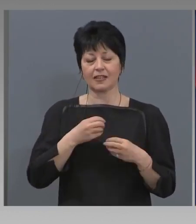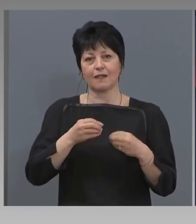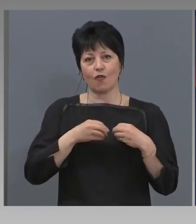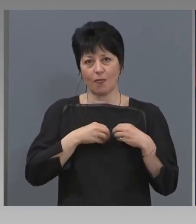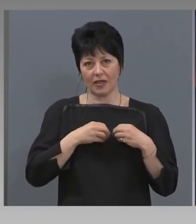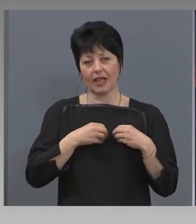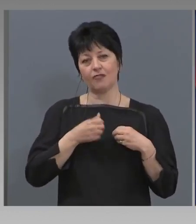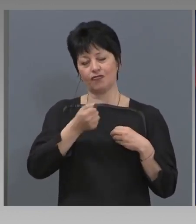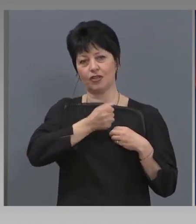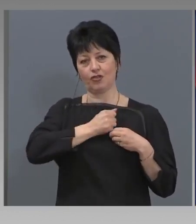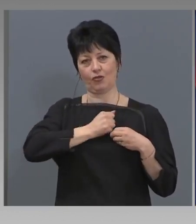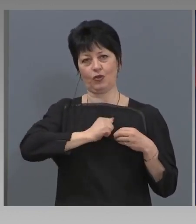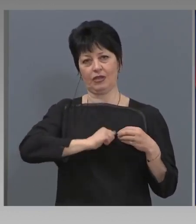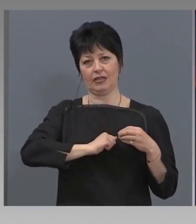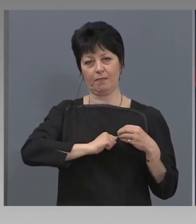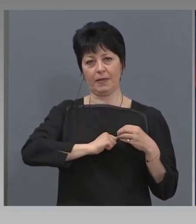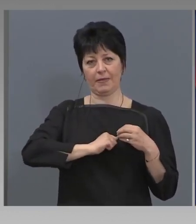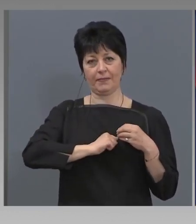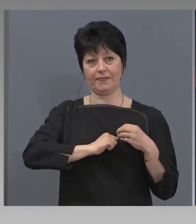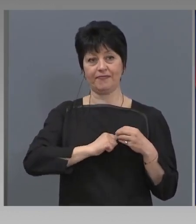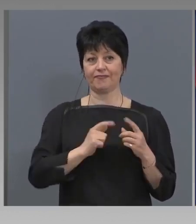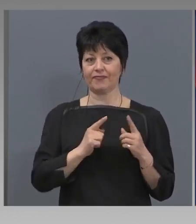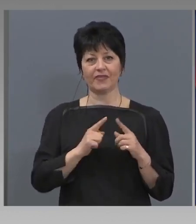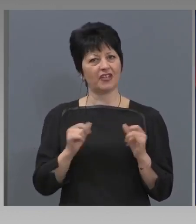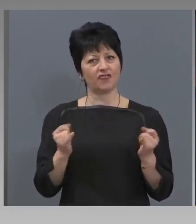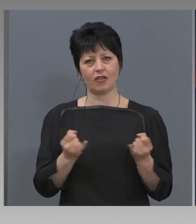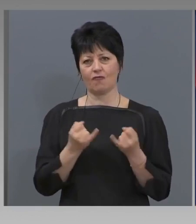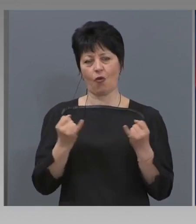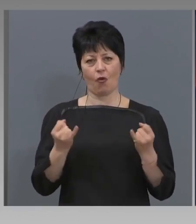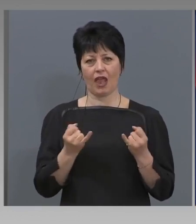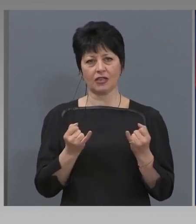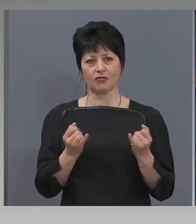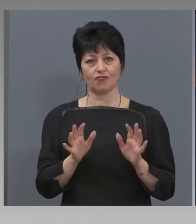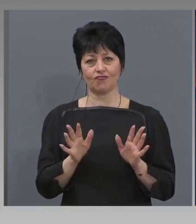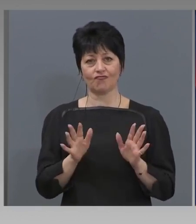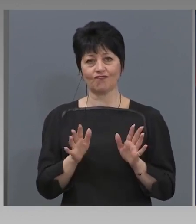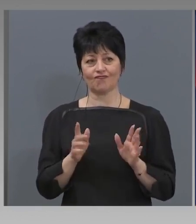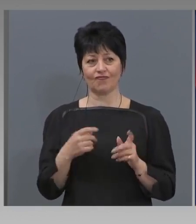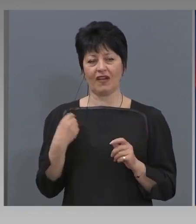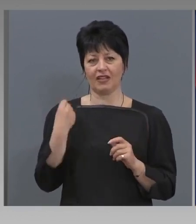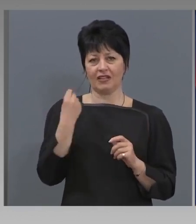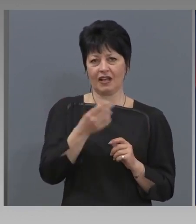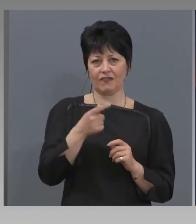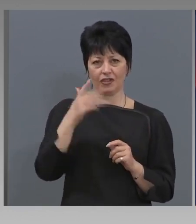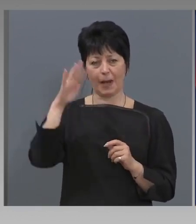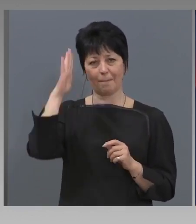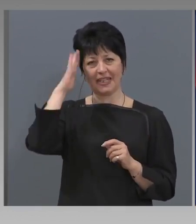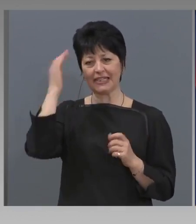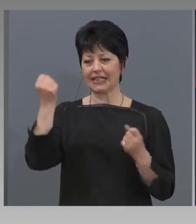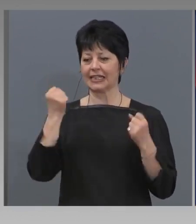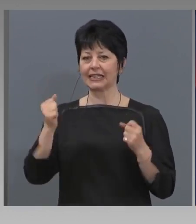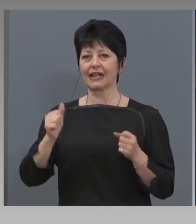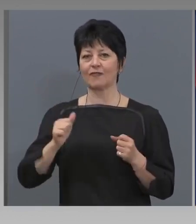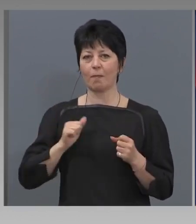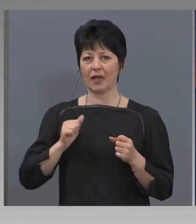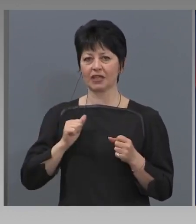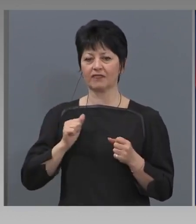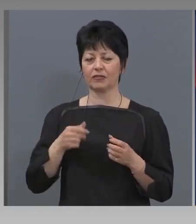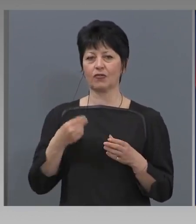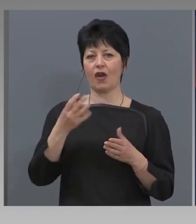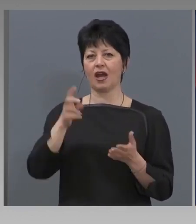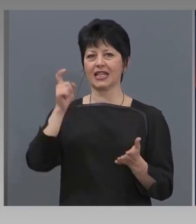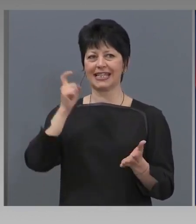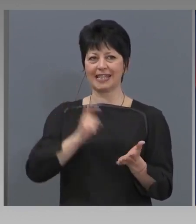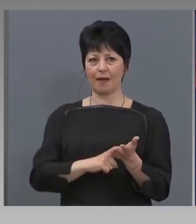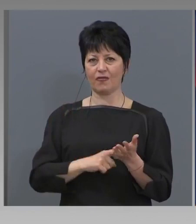Иначе става лесно. Възлагаш на министра здравоопазна, той издава заповед за това, Ребе